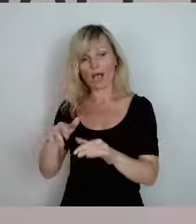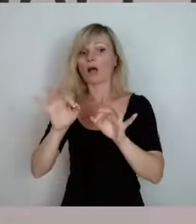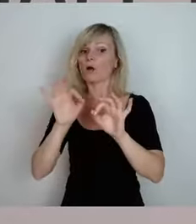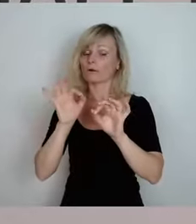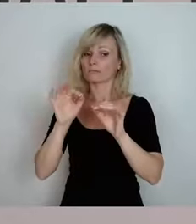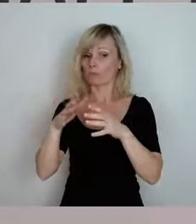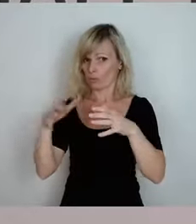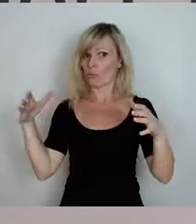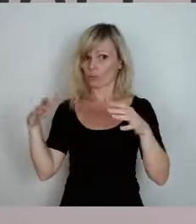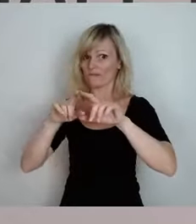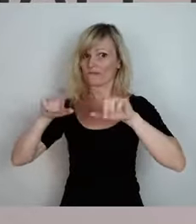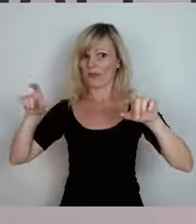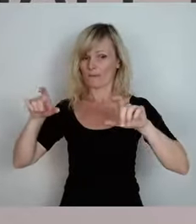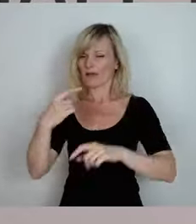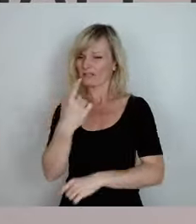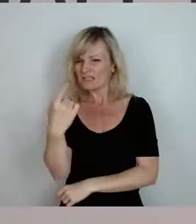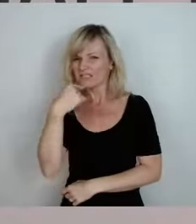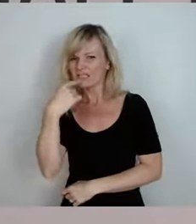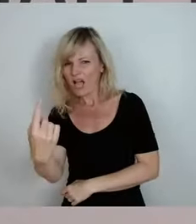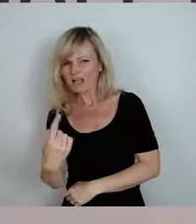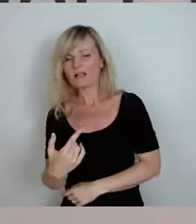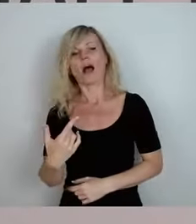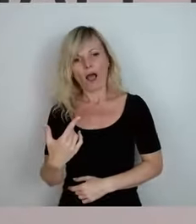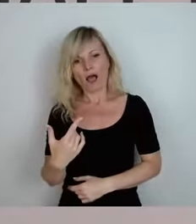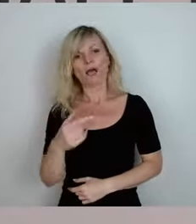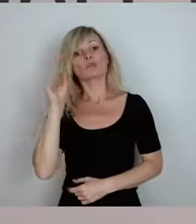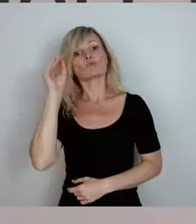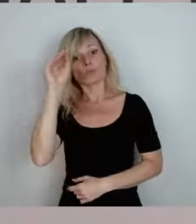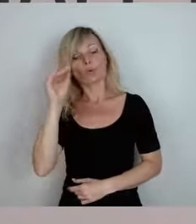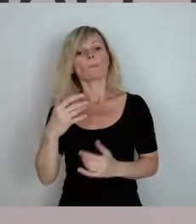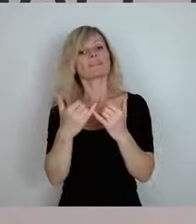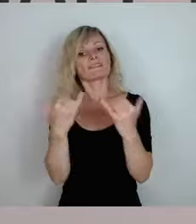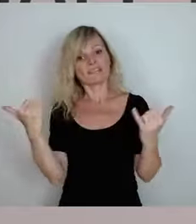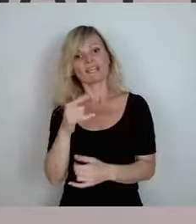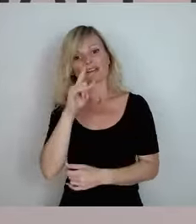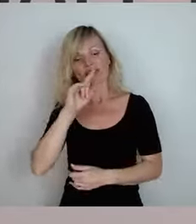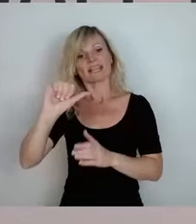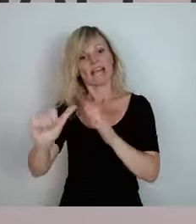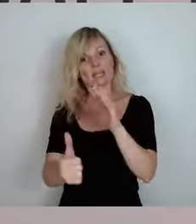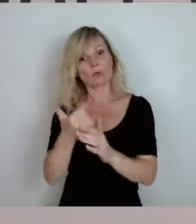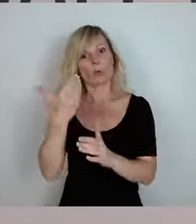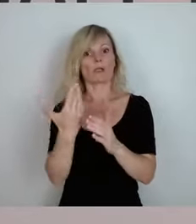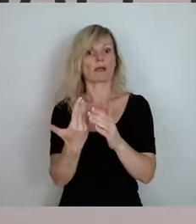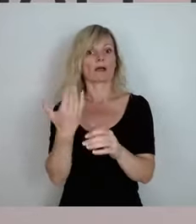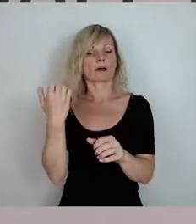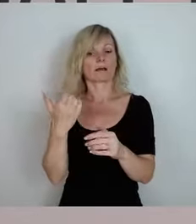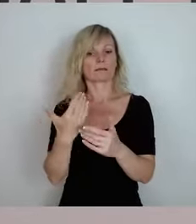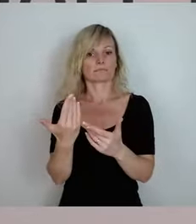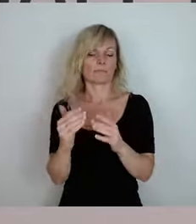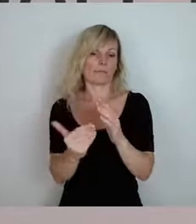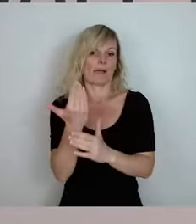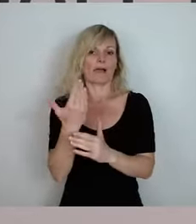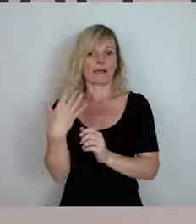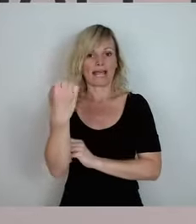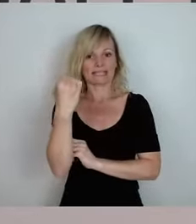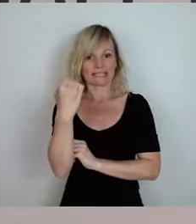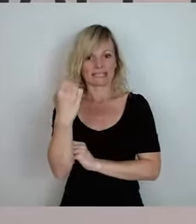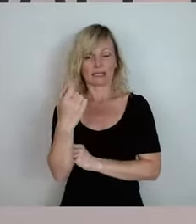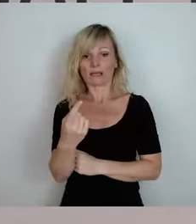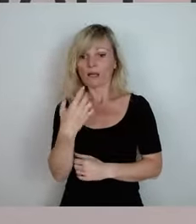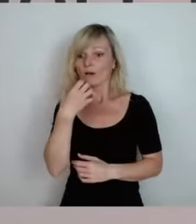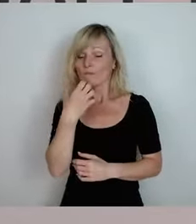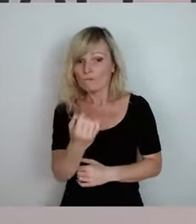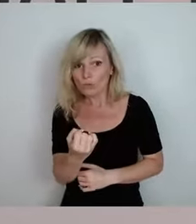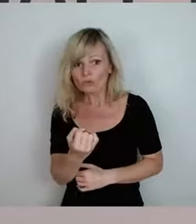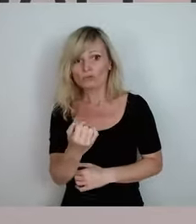die Ihnen sagen, das geht nur noch in Zukunft mit erneuerbaren Energien. So, ob Sie das wollen oder nicht, ob Sie es richtig halten